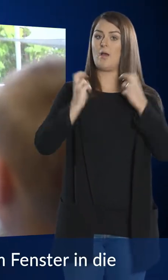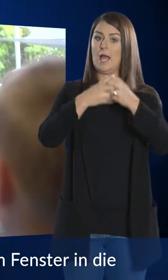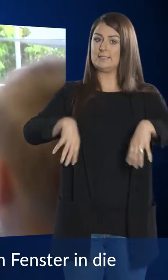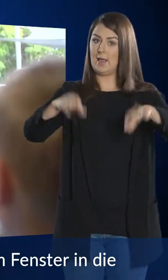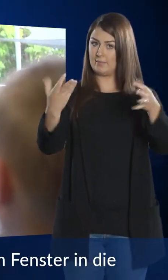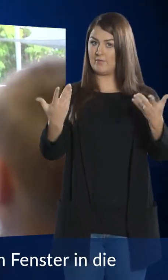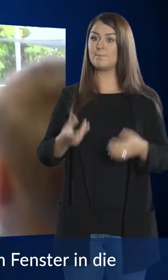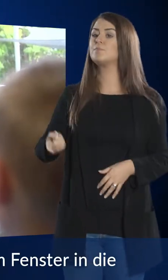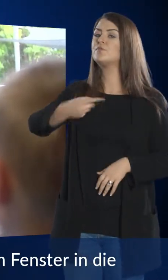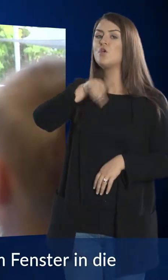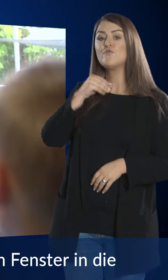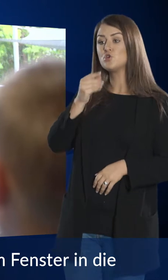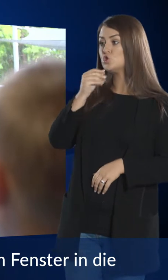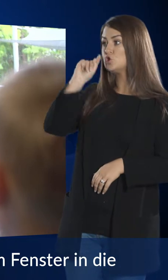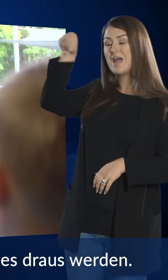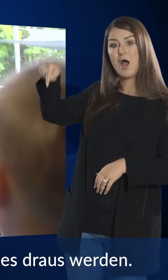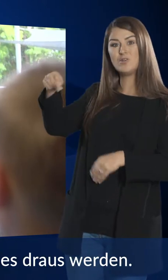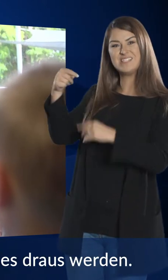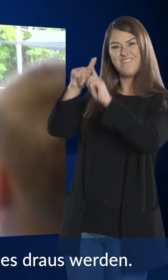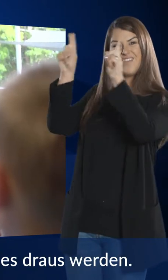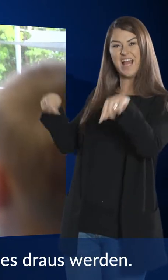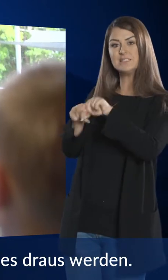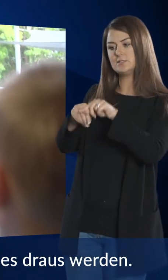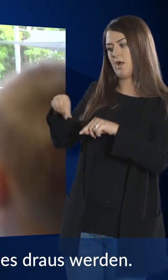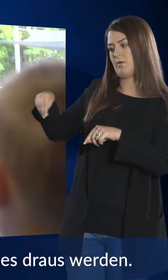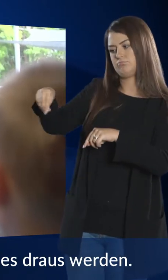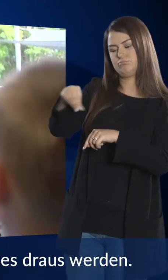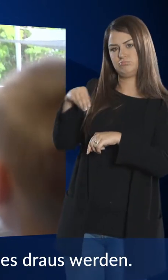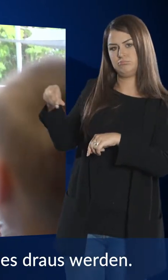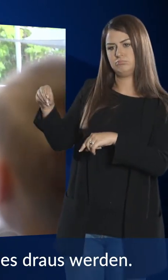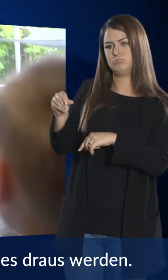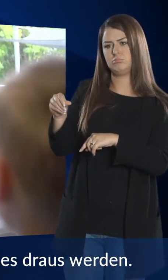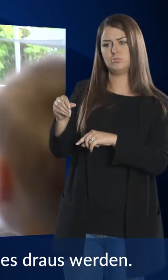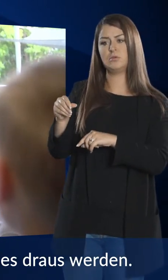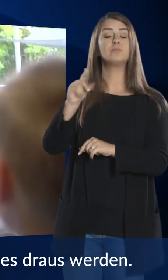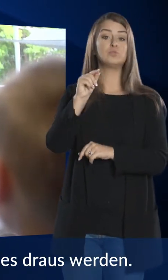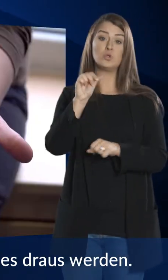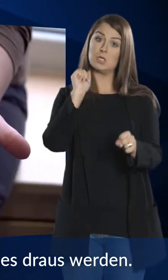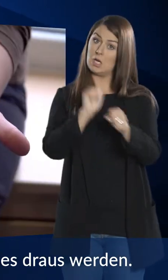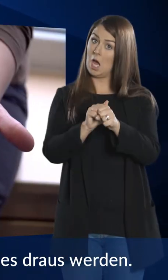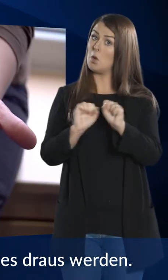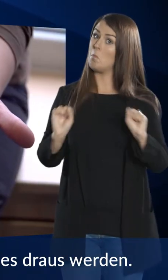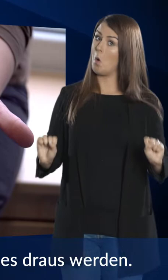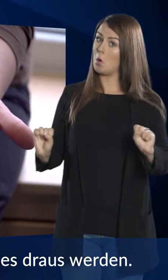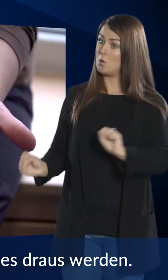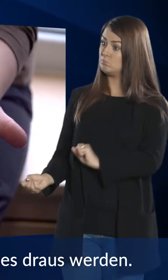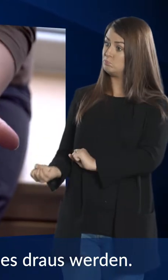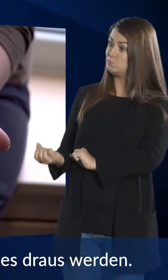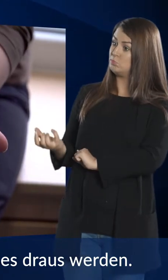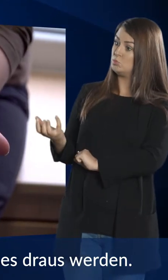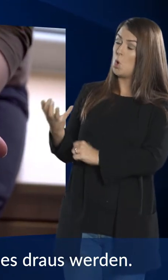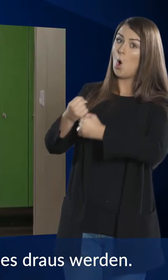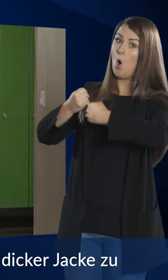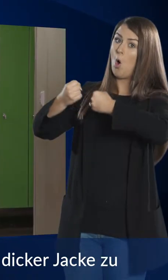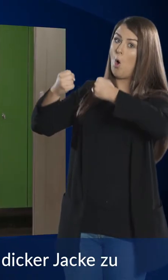wir hier vorm Fenster in die Erde stecken. Da kann etwas Großes draus